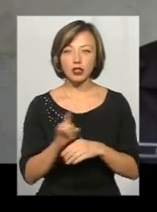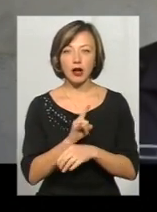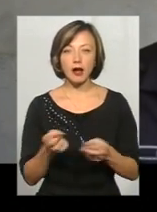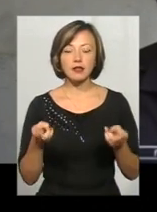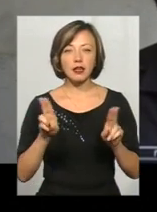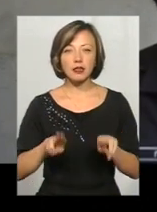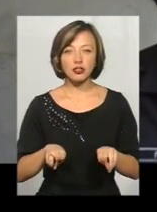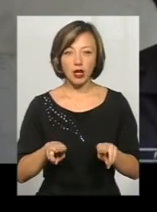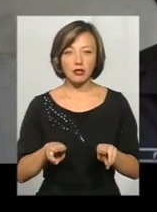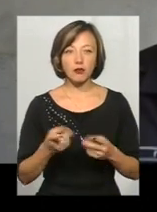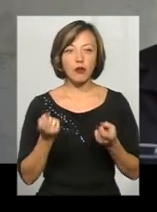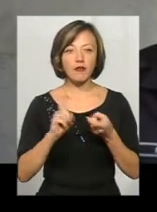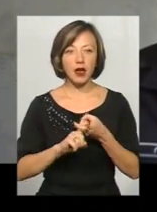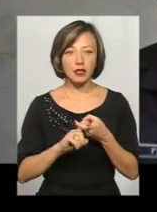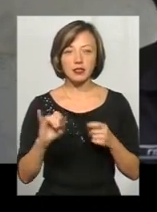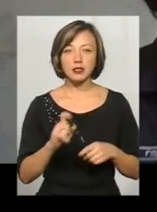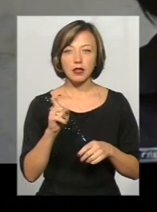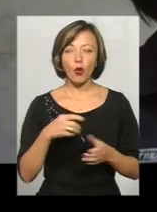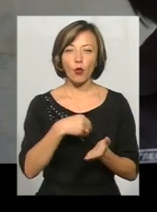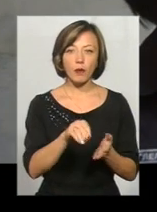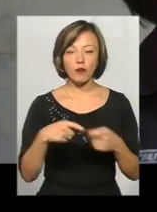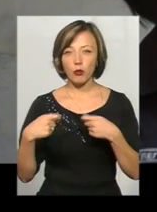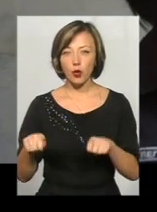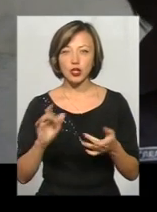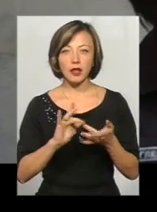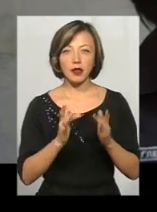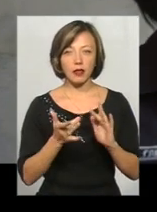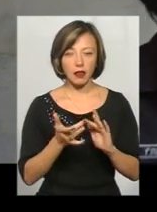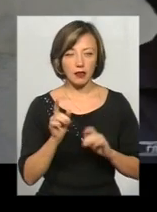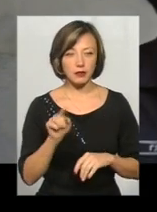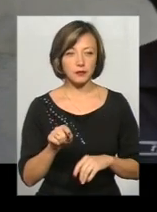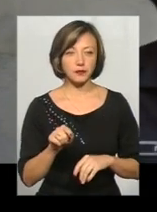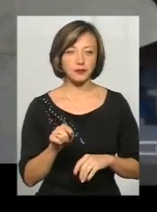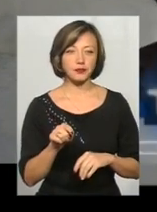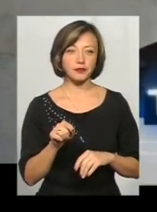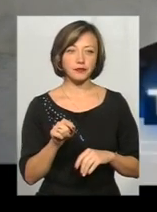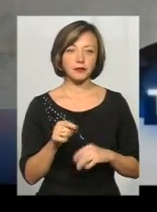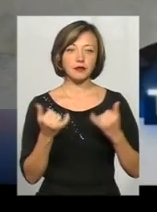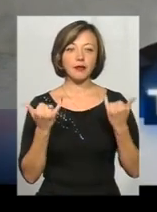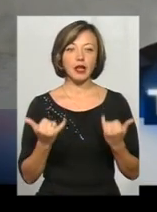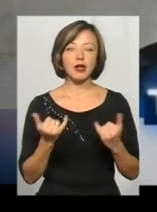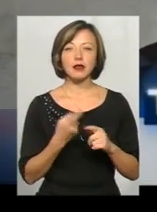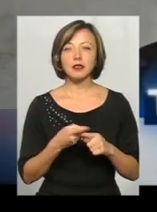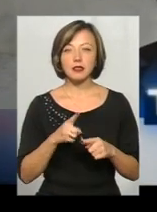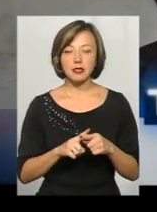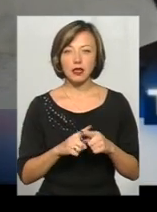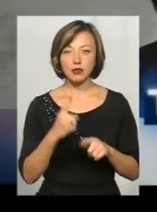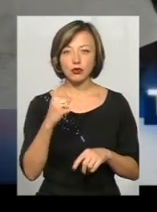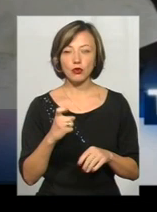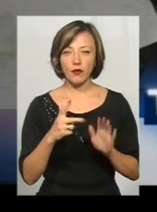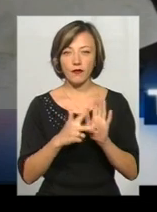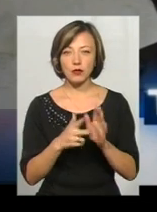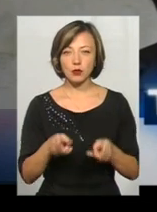залишається шахрайства пов'язані з купілою, продажем в інтернеті. Наразі це 108